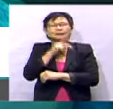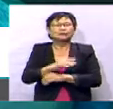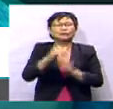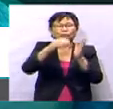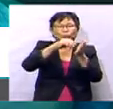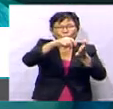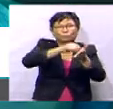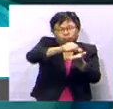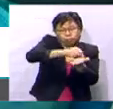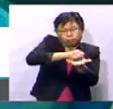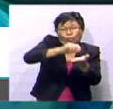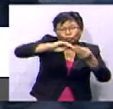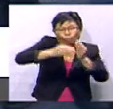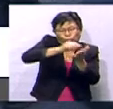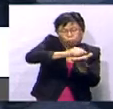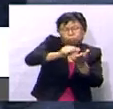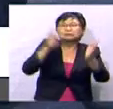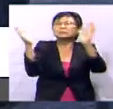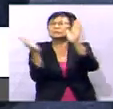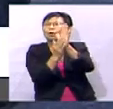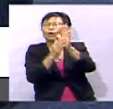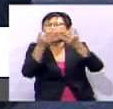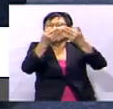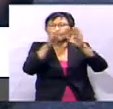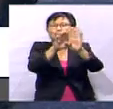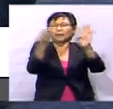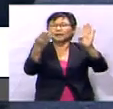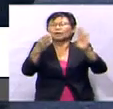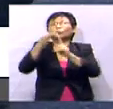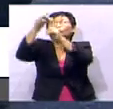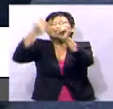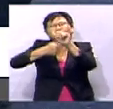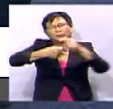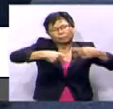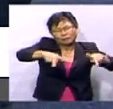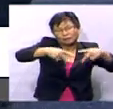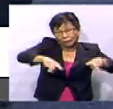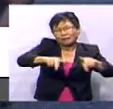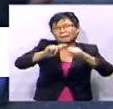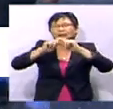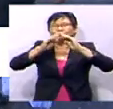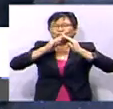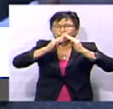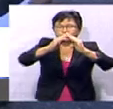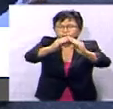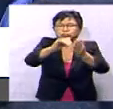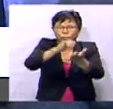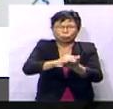Kod imbasan nombor tersebut akan ditampal di pintu pagar utama setiap premis di Taman Perumahan Berkenaan.